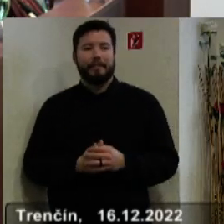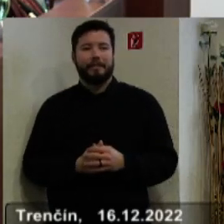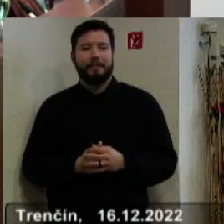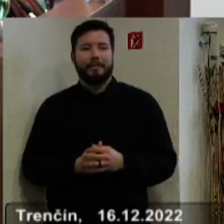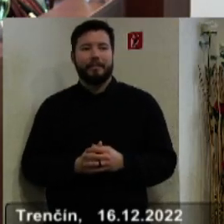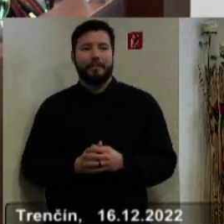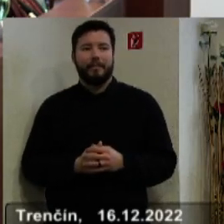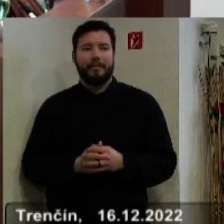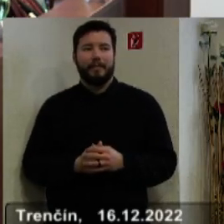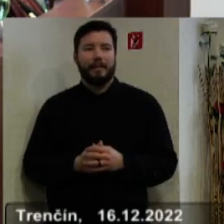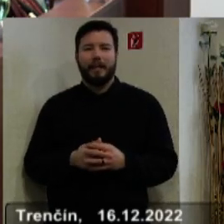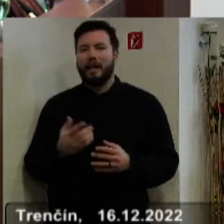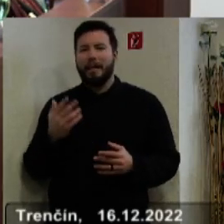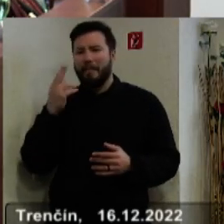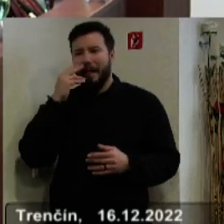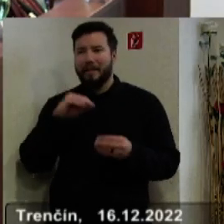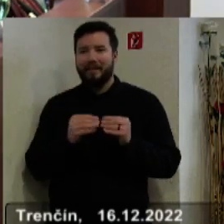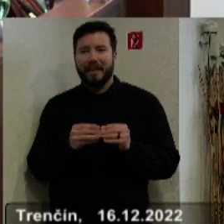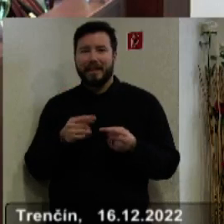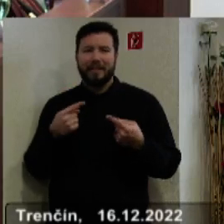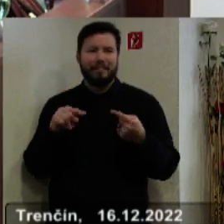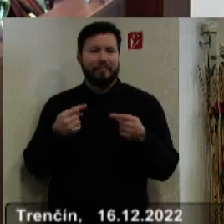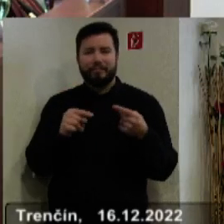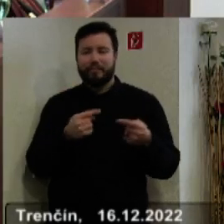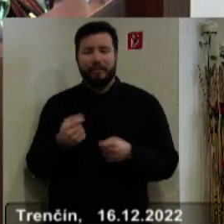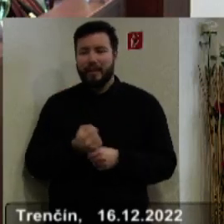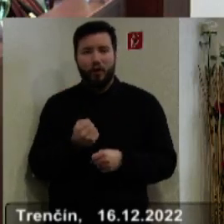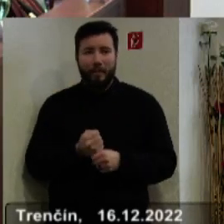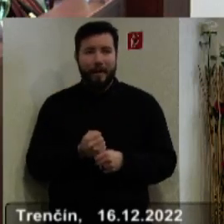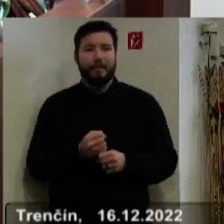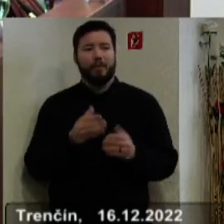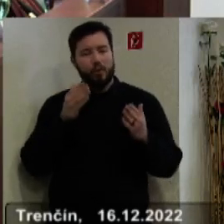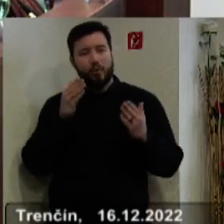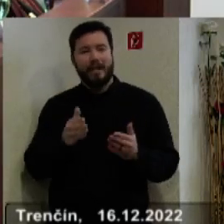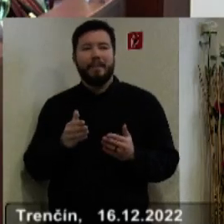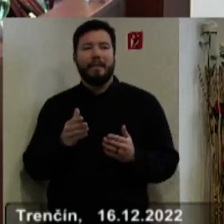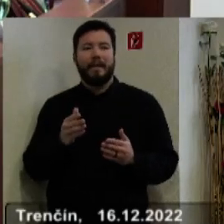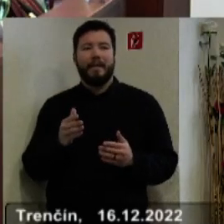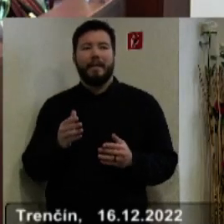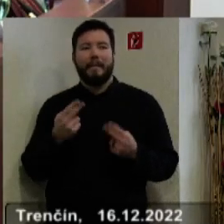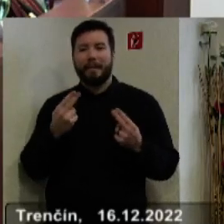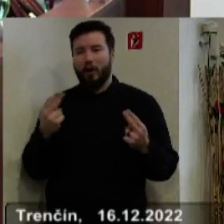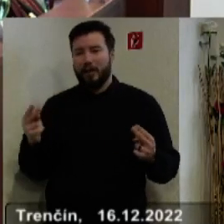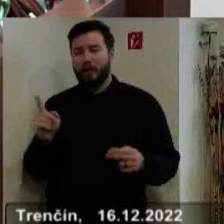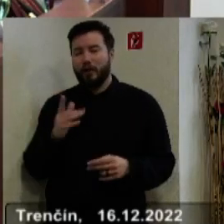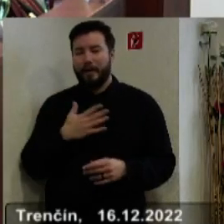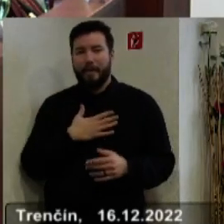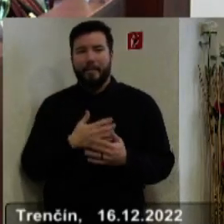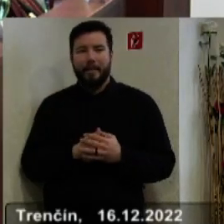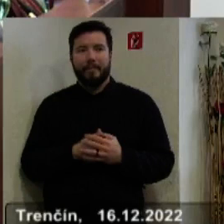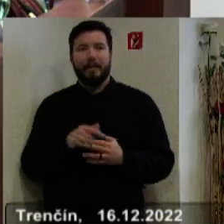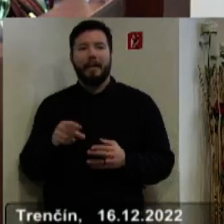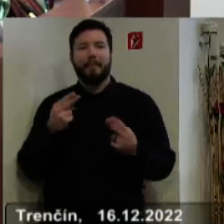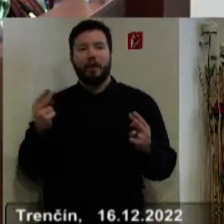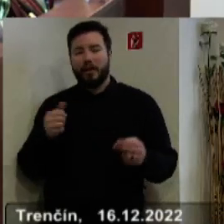a nevybíjajme sa na drobnostiach, na maličkostiach, ale sústredme sa na tie prioryty, ktoré máme a tie sú jasné